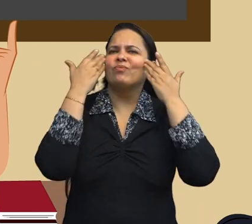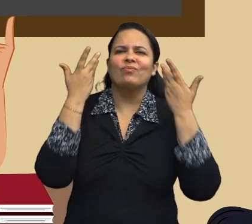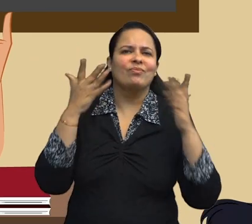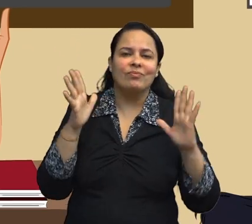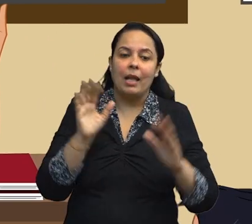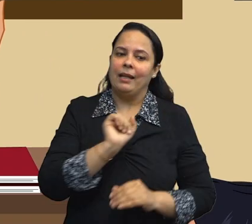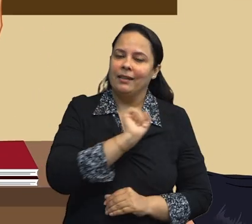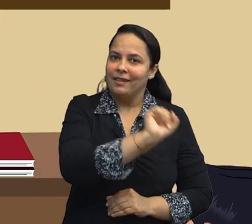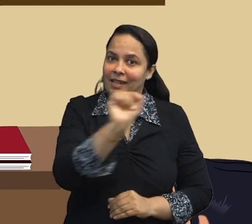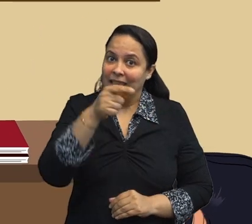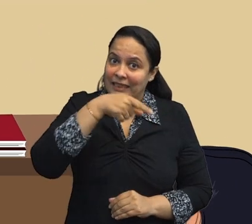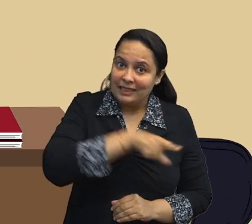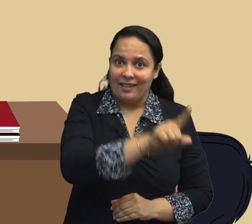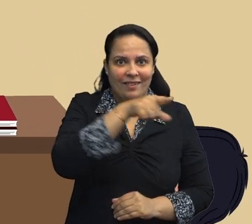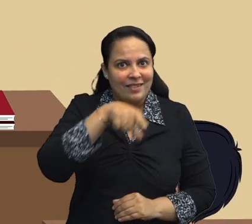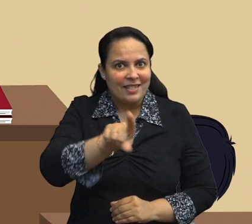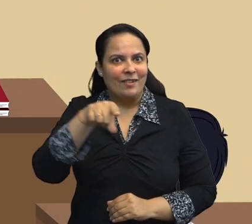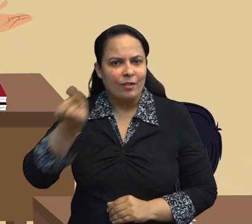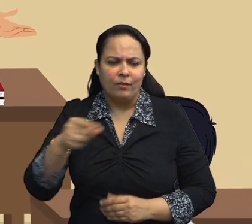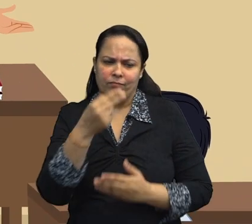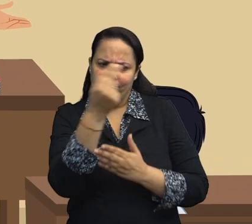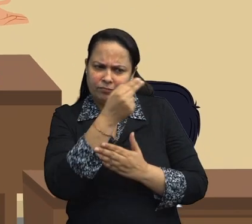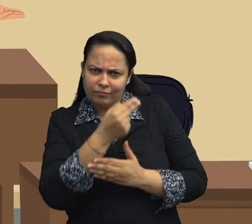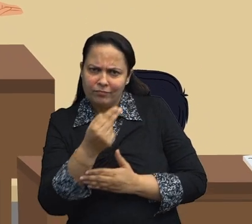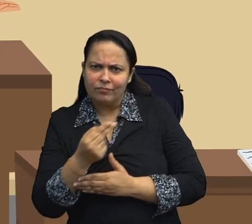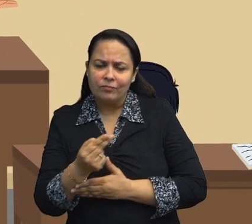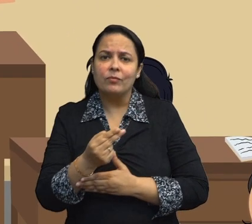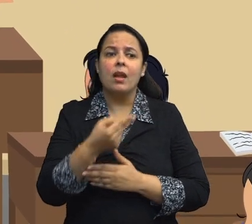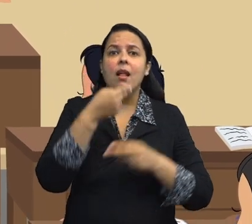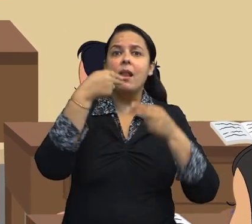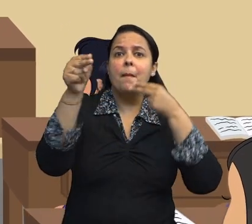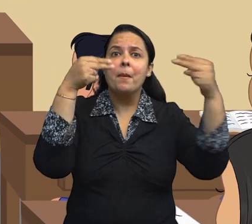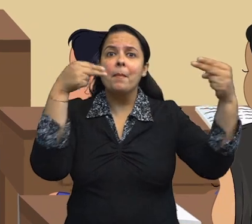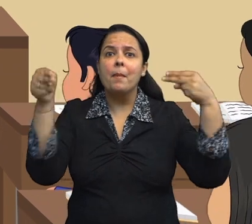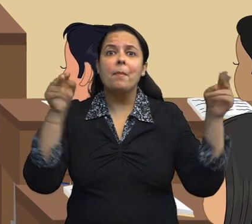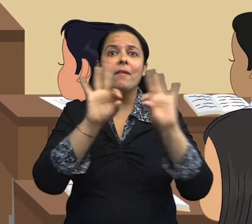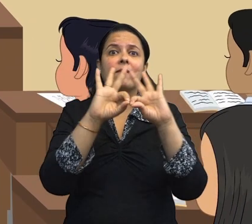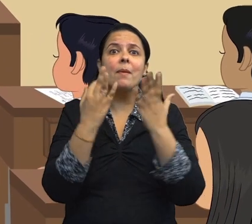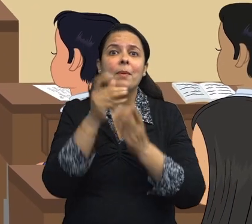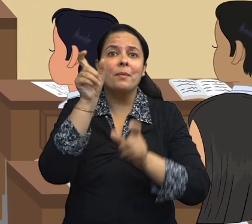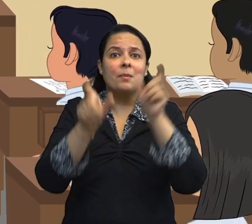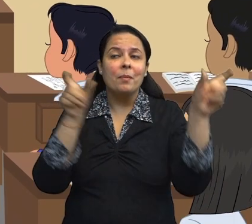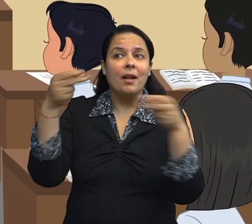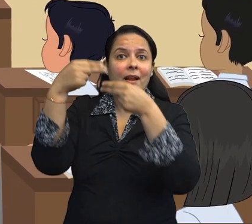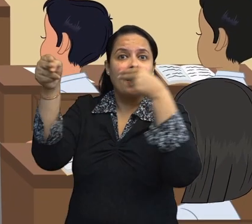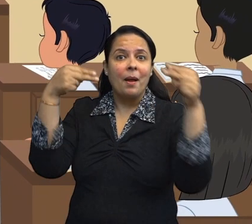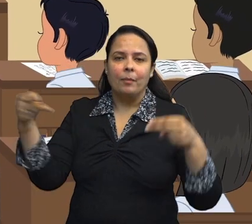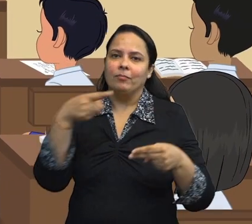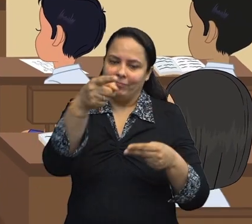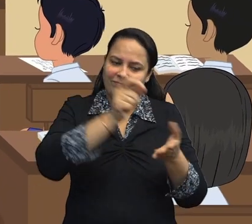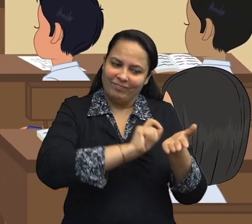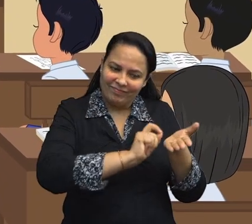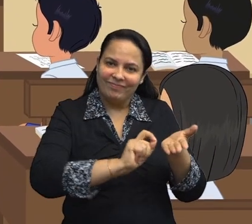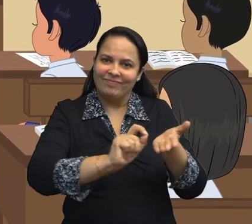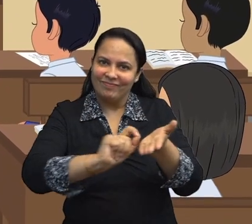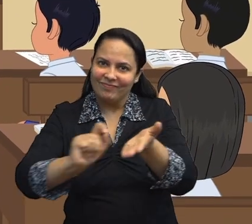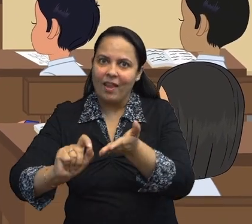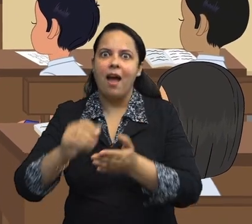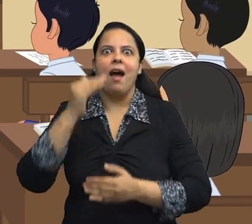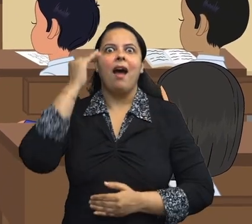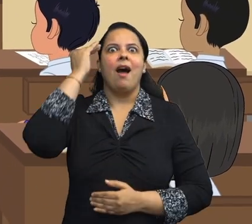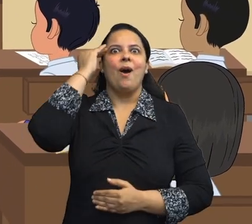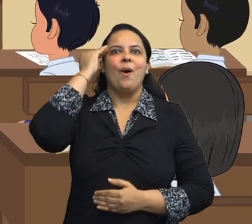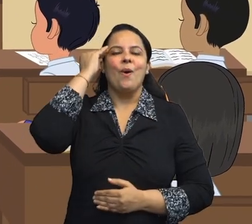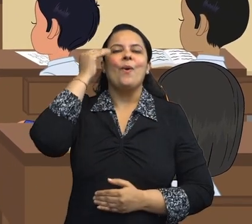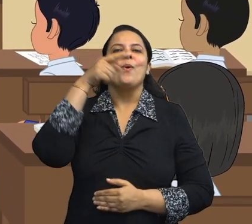सभी खुद भरेंगे और अपने परिवार में आप किसको किस नाम से बुलाते हैं वो लिखेंगे तब ही तो पता लगेगा